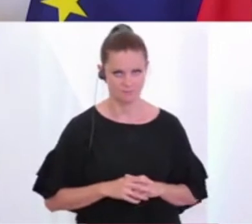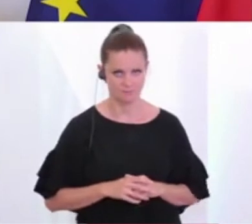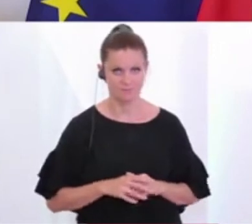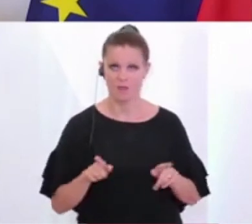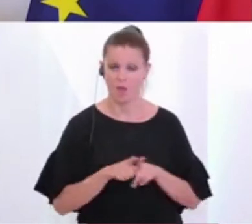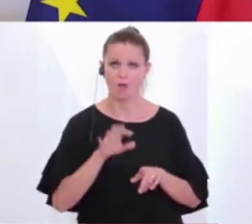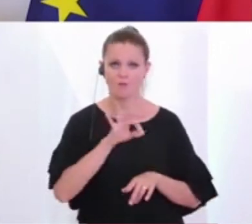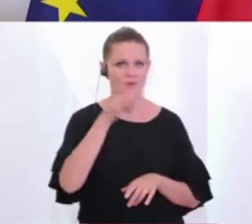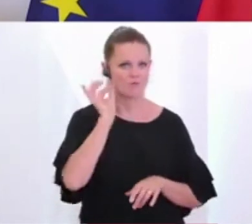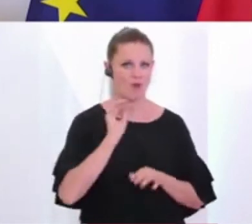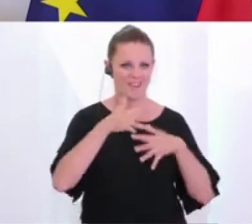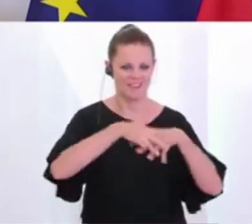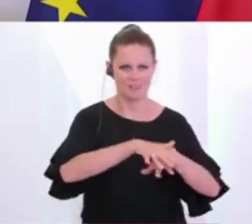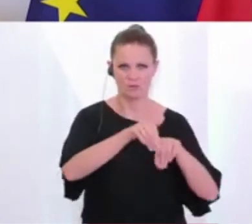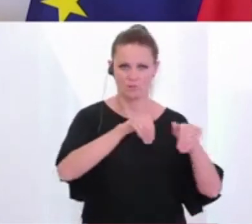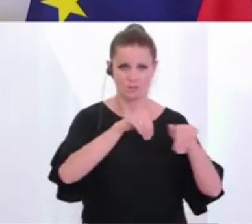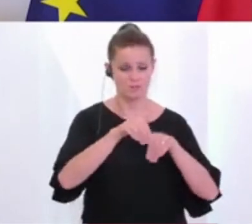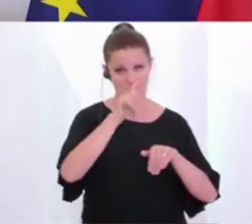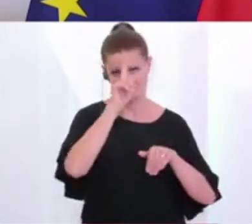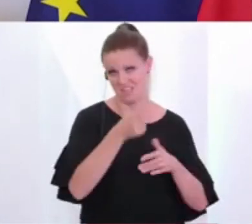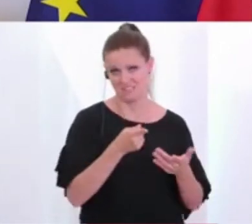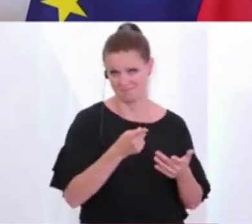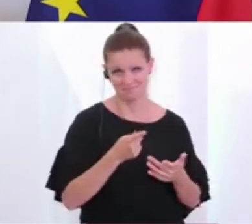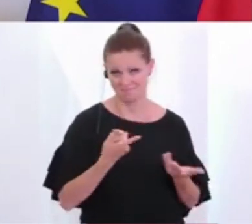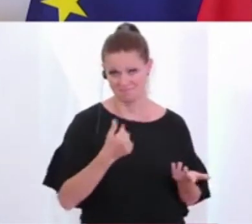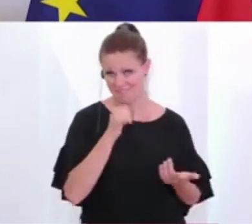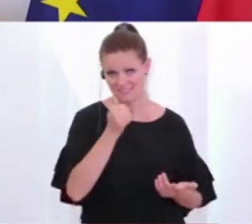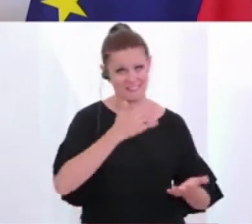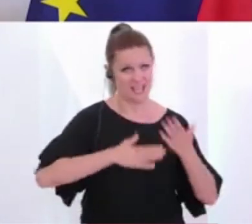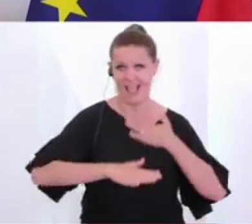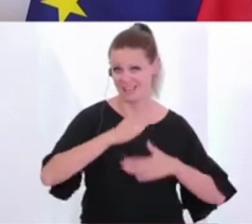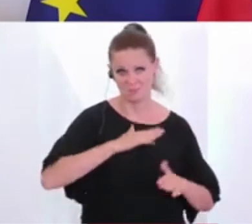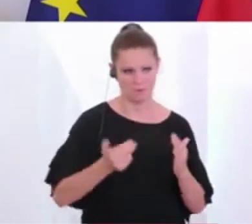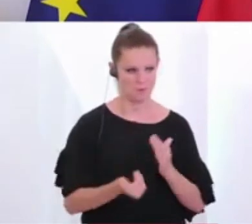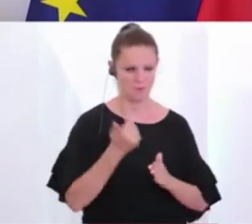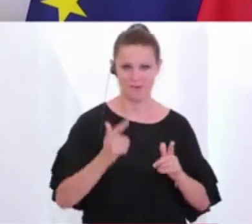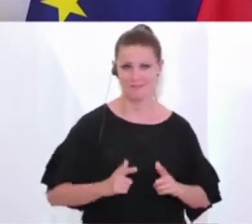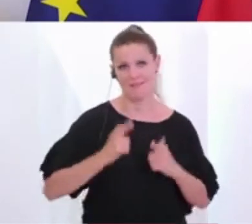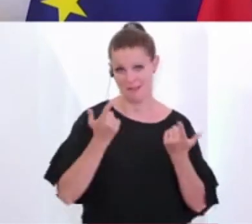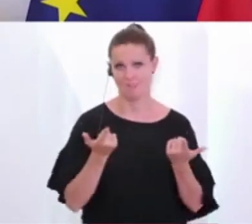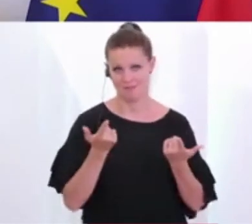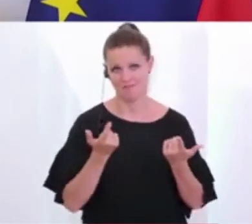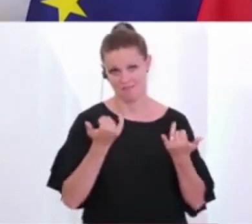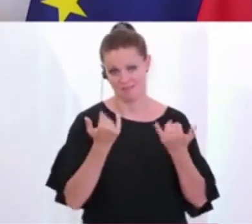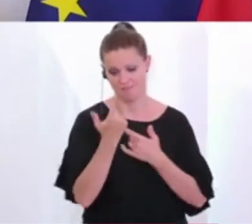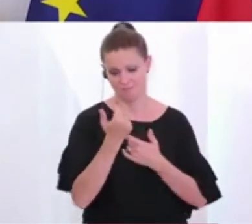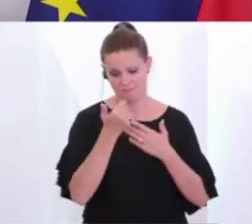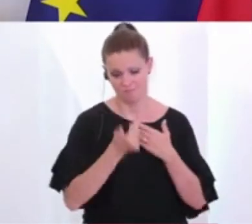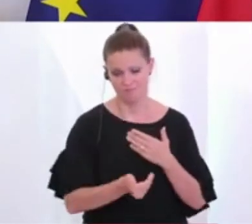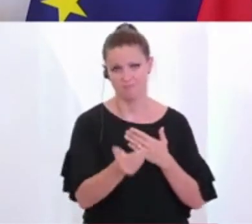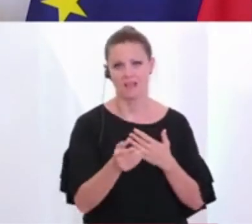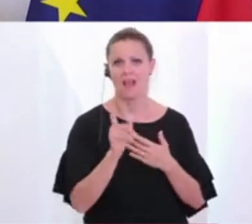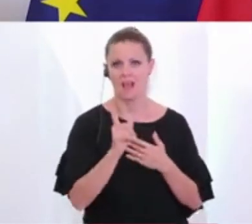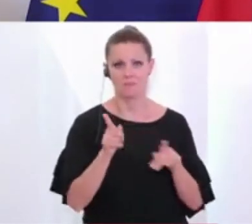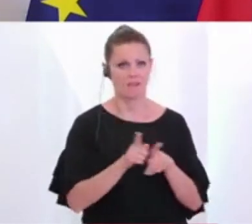Integrationsministerin sagen, das ist nicht angenehm. Das ist ein neues Leben auch sozusagen, das damit beginnt. Aber gleichzeitig